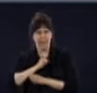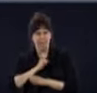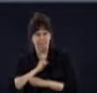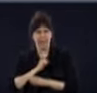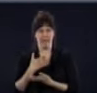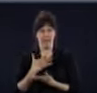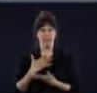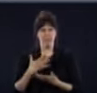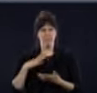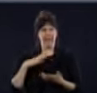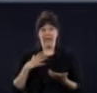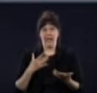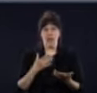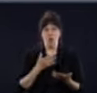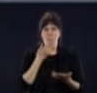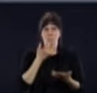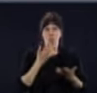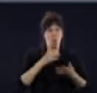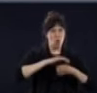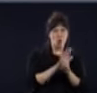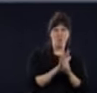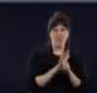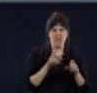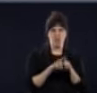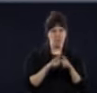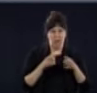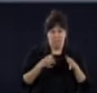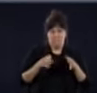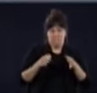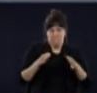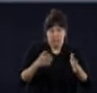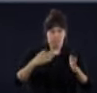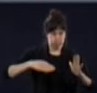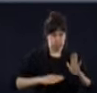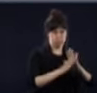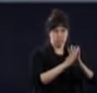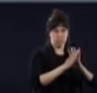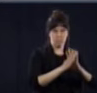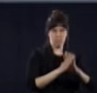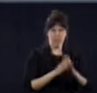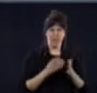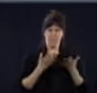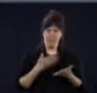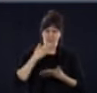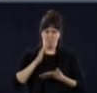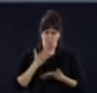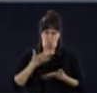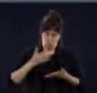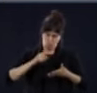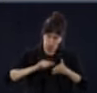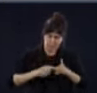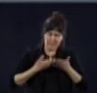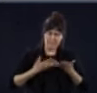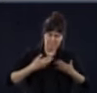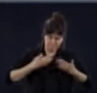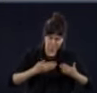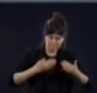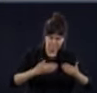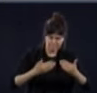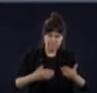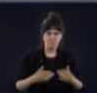Par contre, et je l'ai dit, tout est conditionnel. Je veux dire, si on se rend compte que dans la région métropolitaine, il est trop tôt